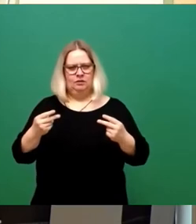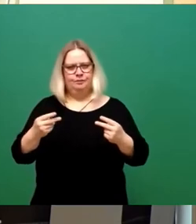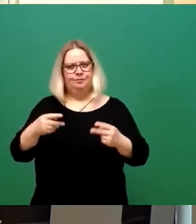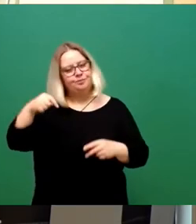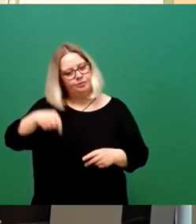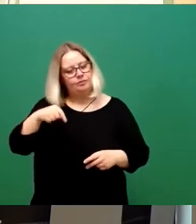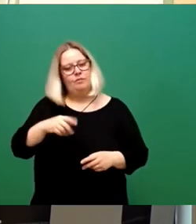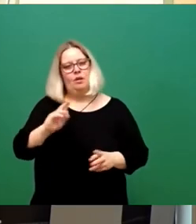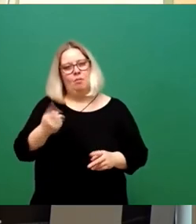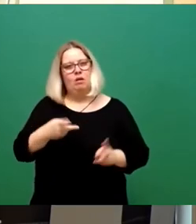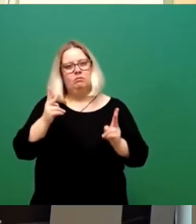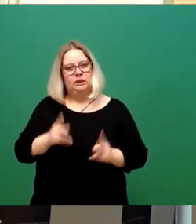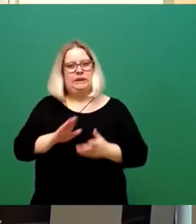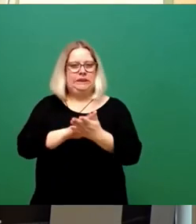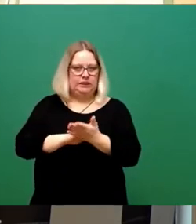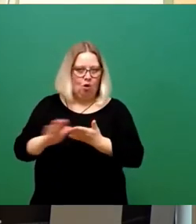mit einer sauberen